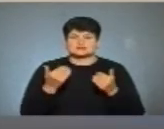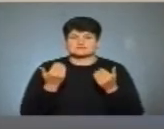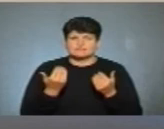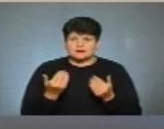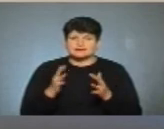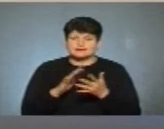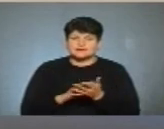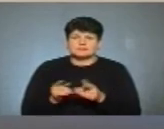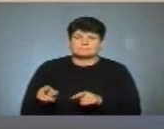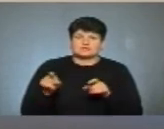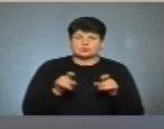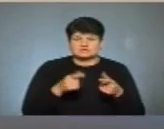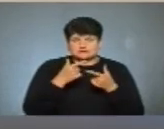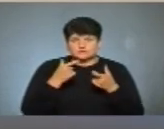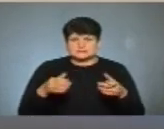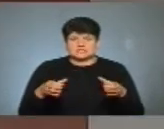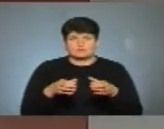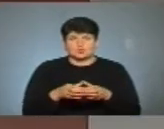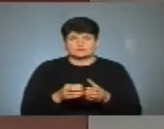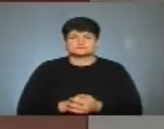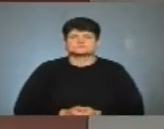далі ми переходимо до інформаційного блоку.